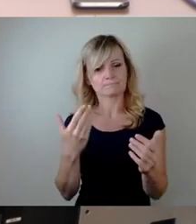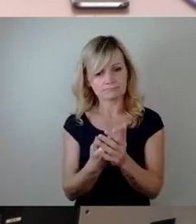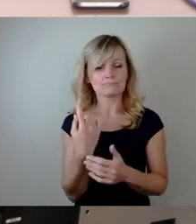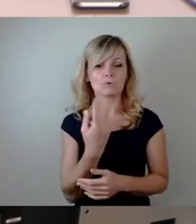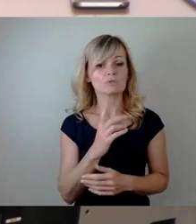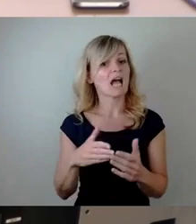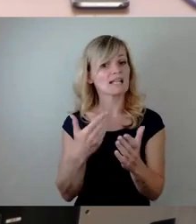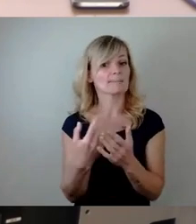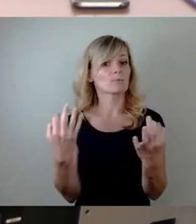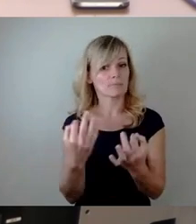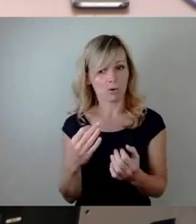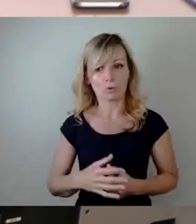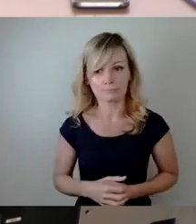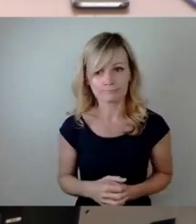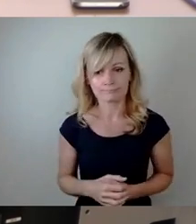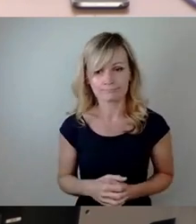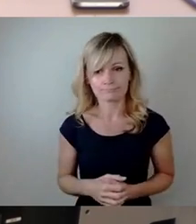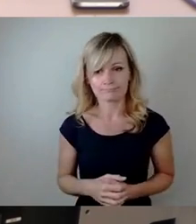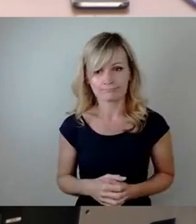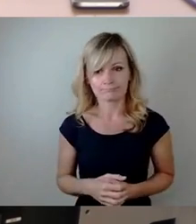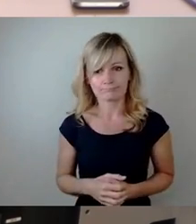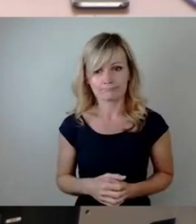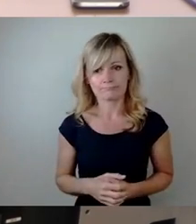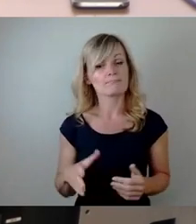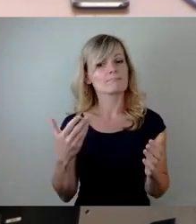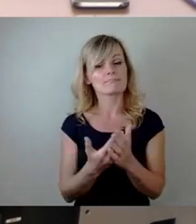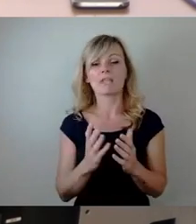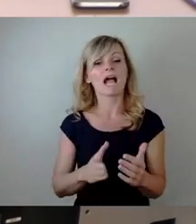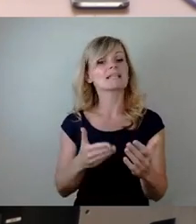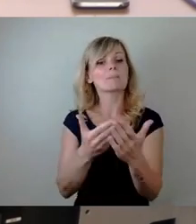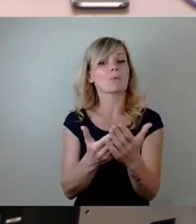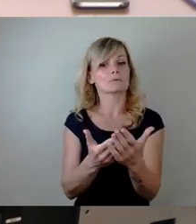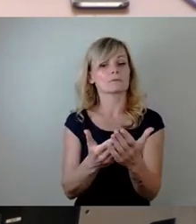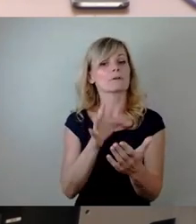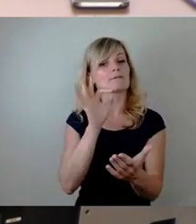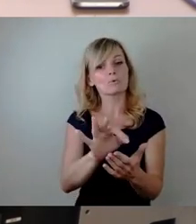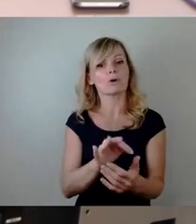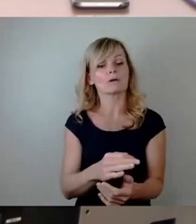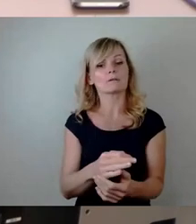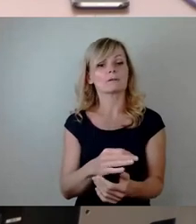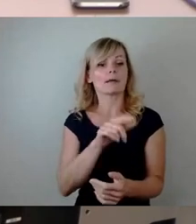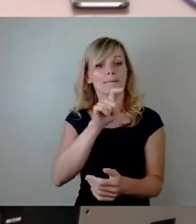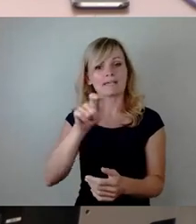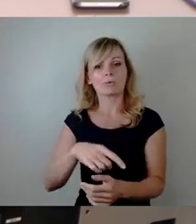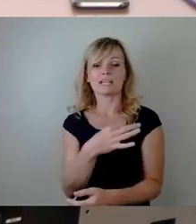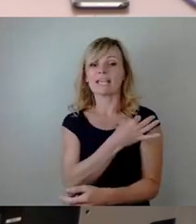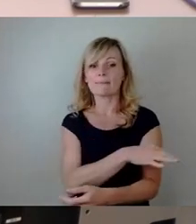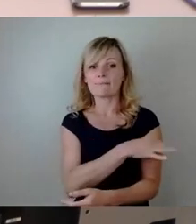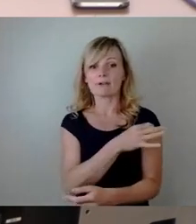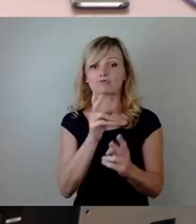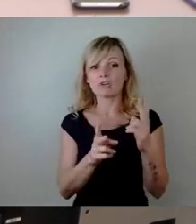Begreifen Sie also das Angebot nicht ausschließlich als Angebot für Impfgeschädigte. Auch Betroffene,